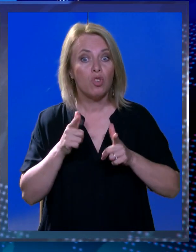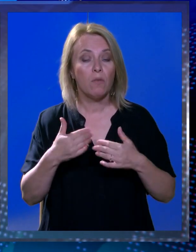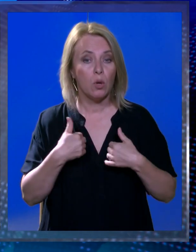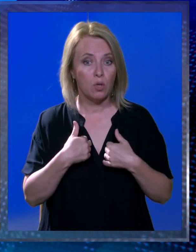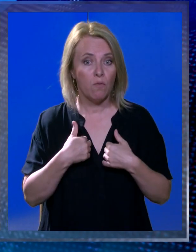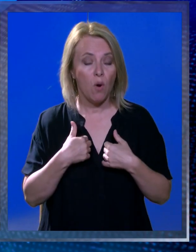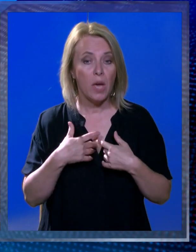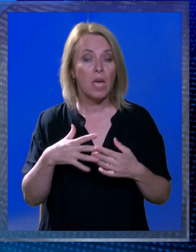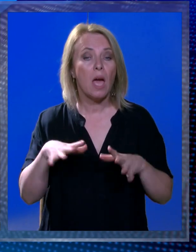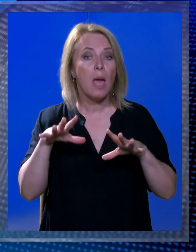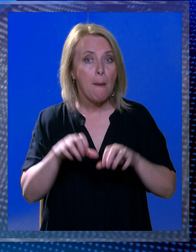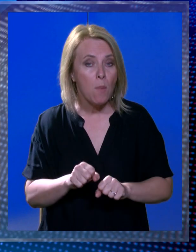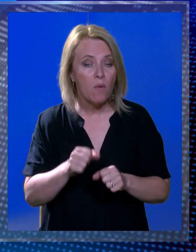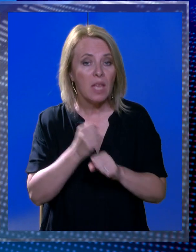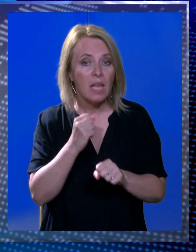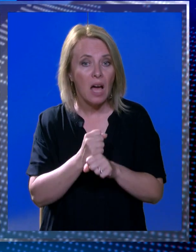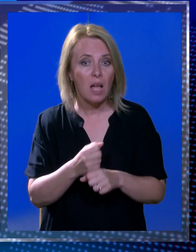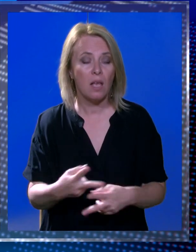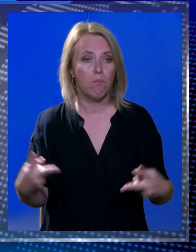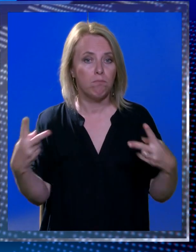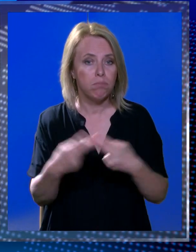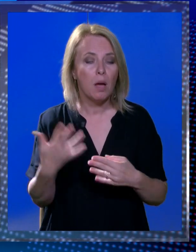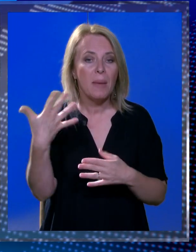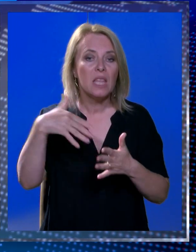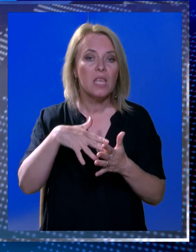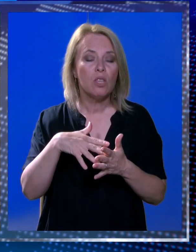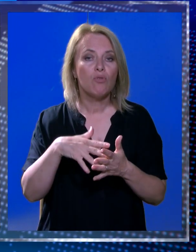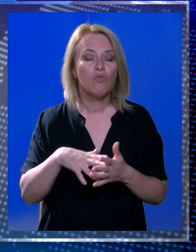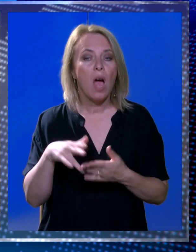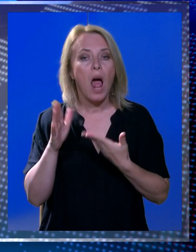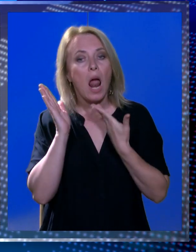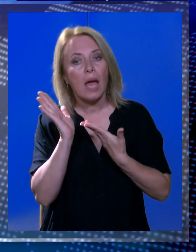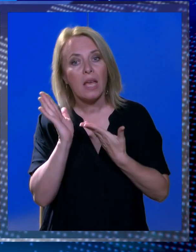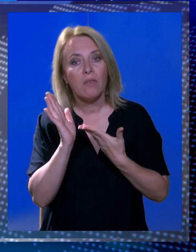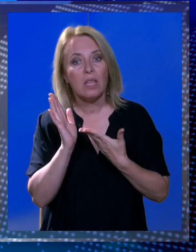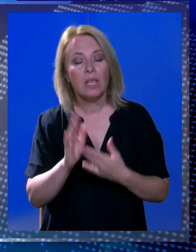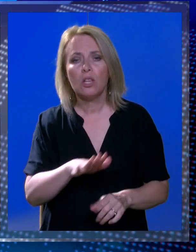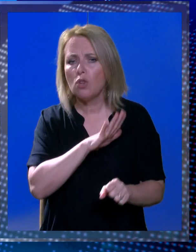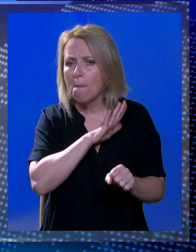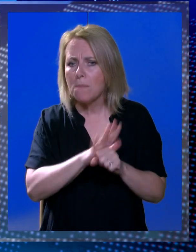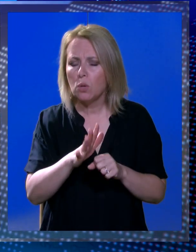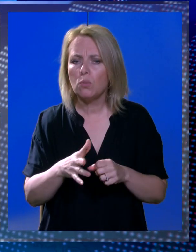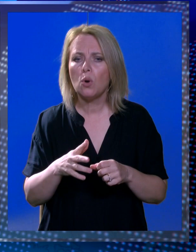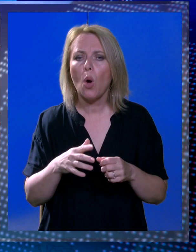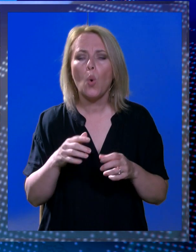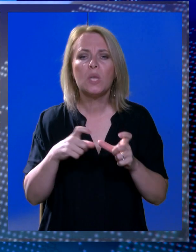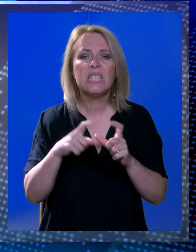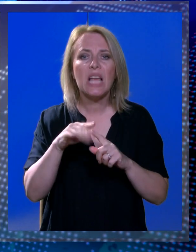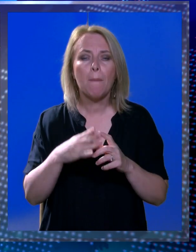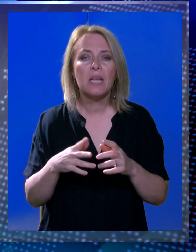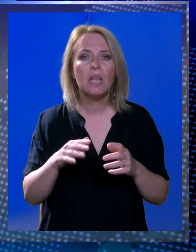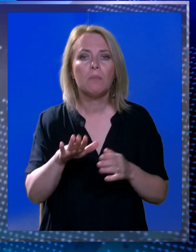svoga rada ukinuti 5000 leževa, a ne samo to, nego da ćete u stambernim zonama ukinuti potpuno privatni smještaj.